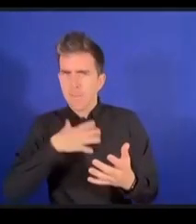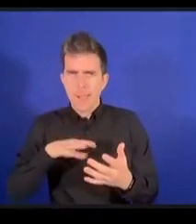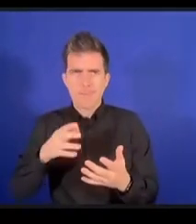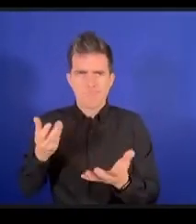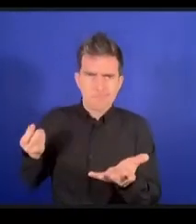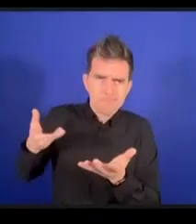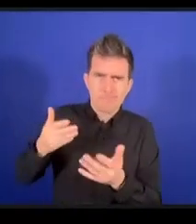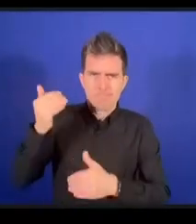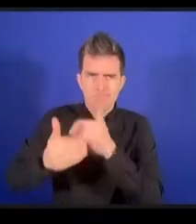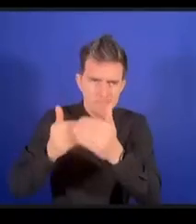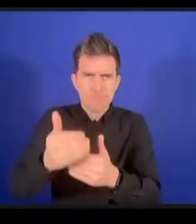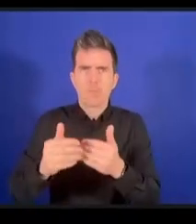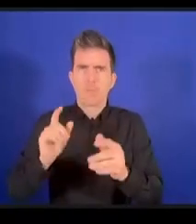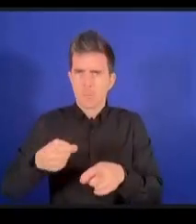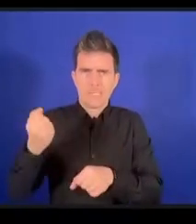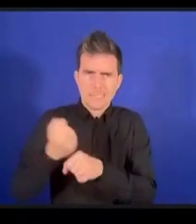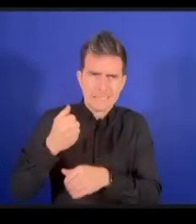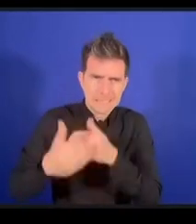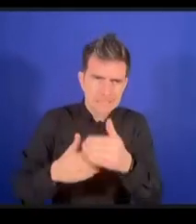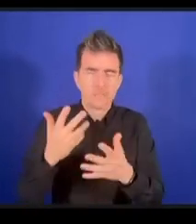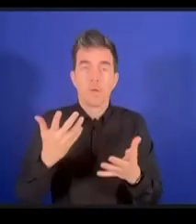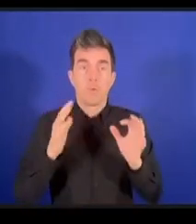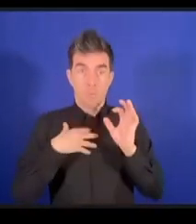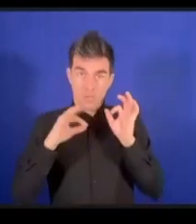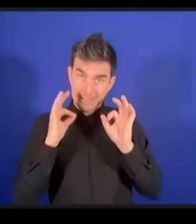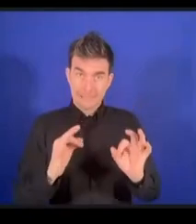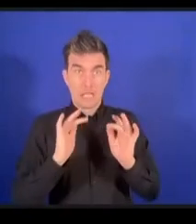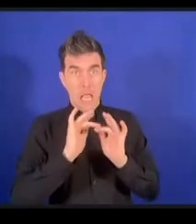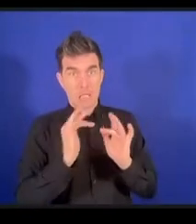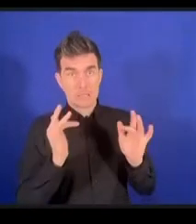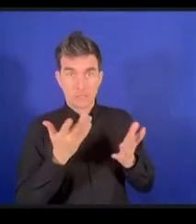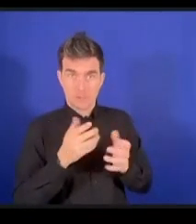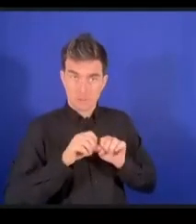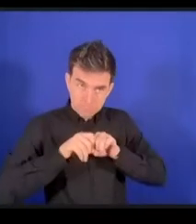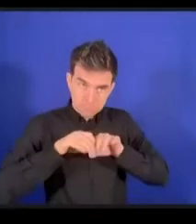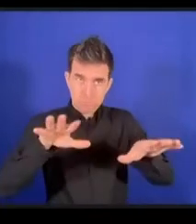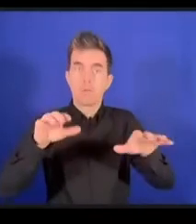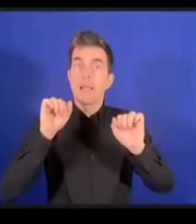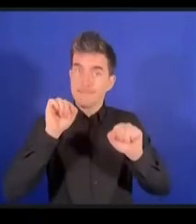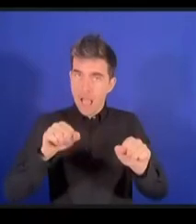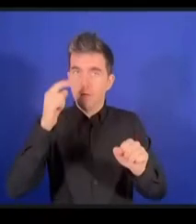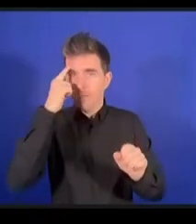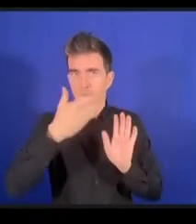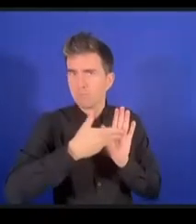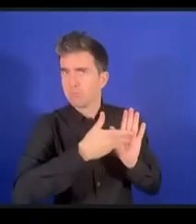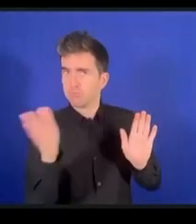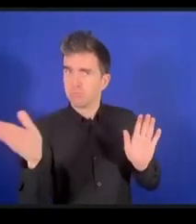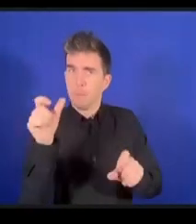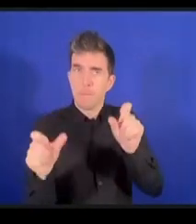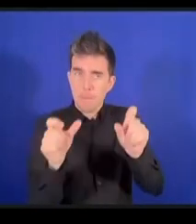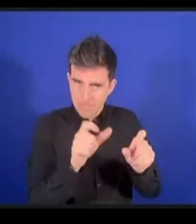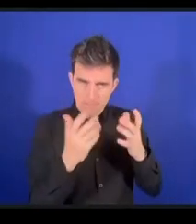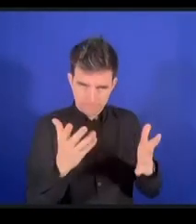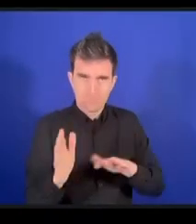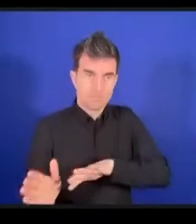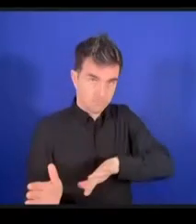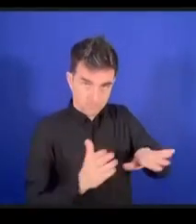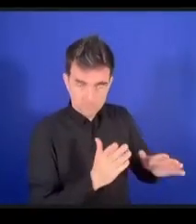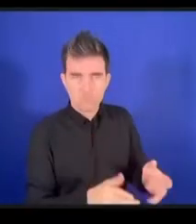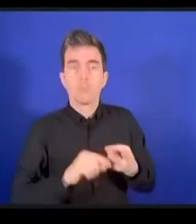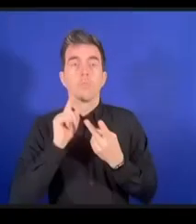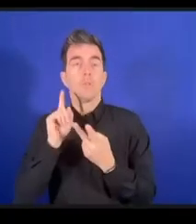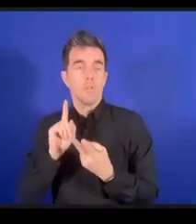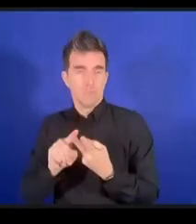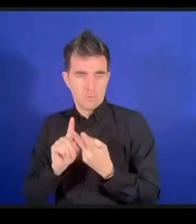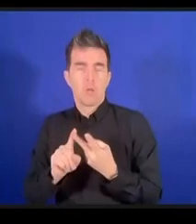pour tout le monde ensuite point qui est venu vers la fin l'idée que collectivement les coalitions dynamiques rendent de